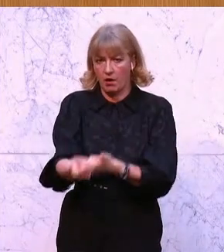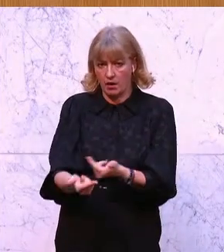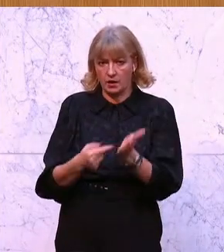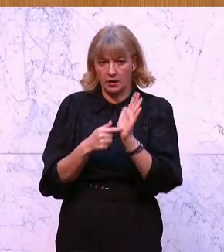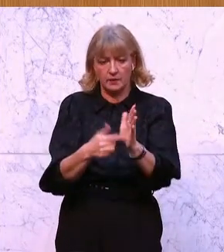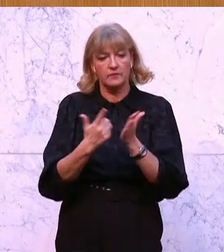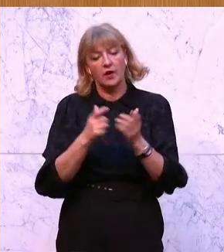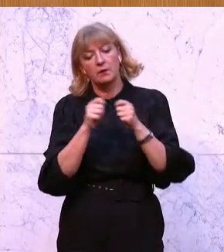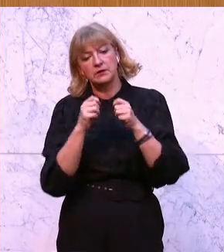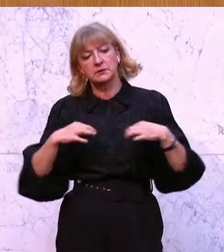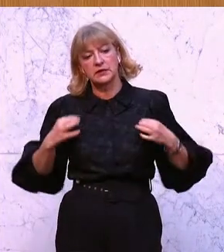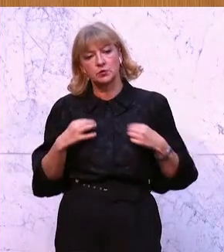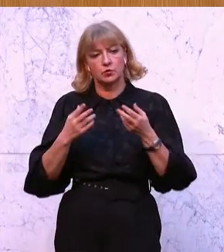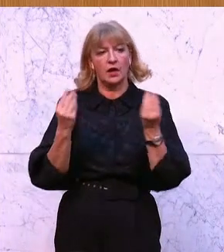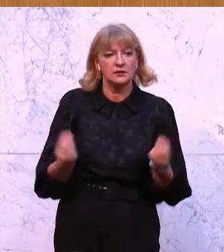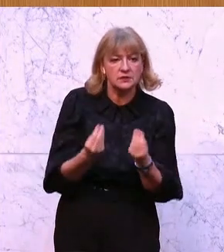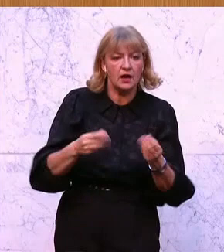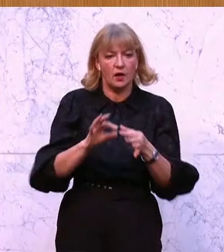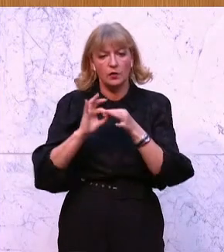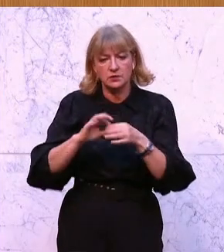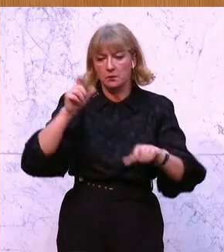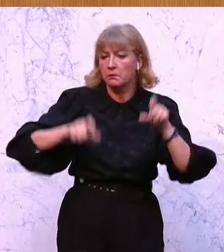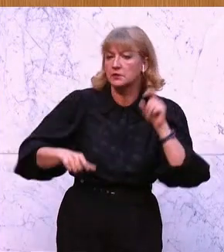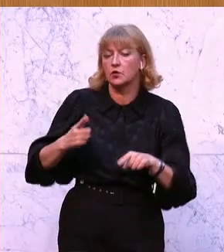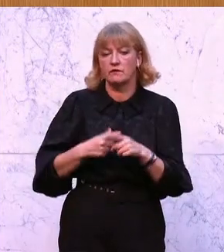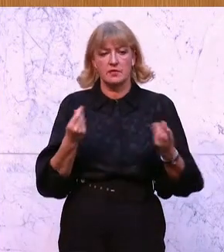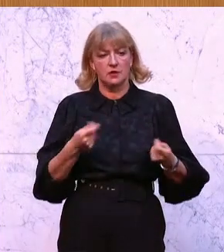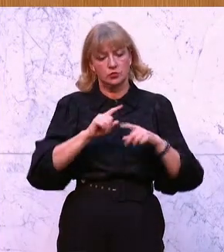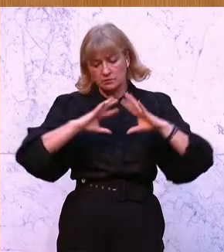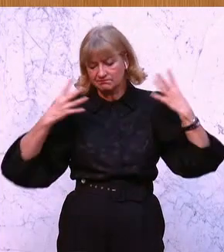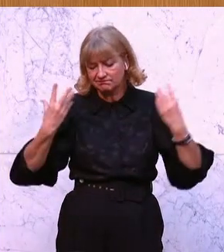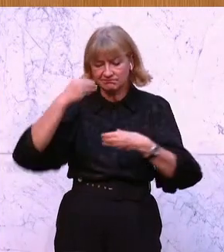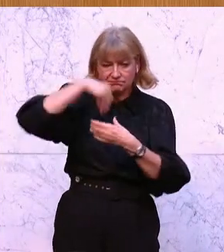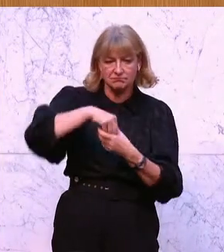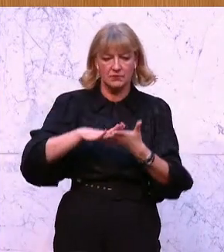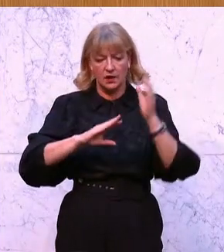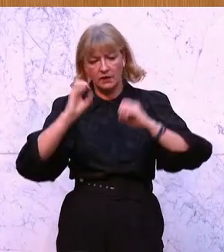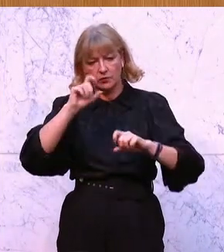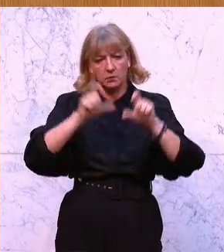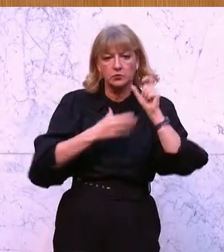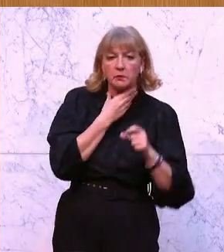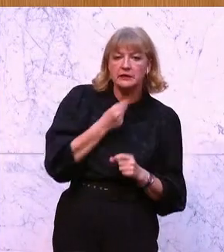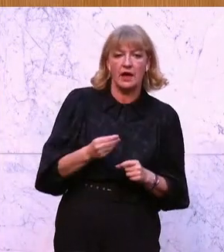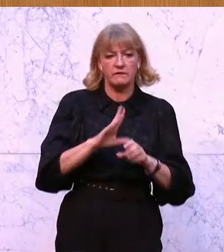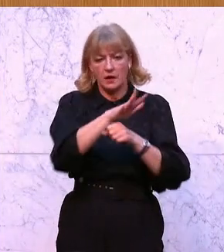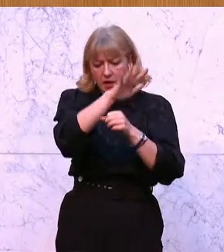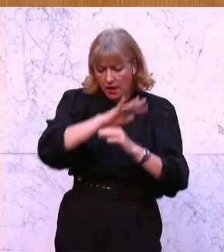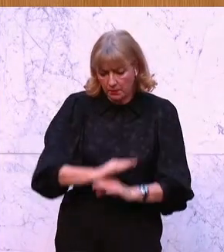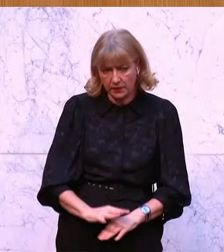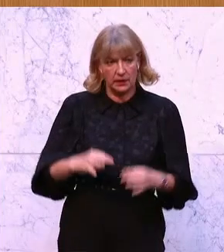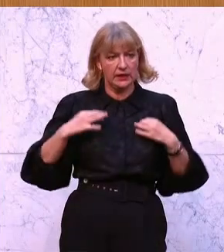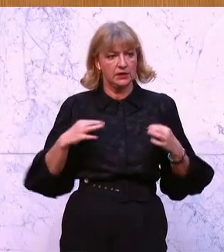folgende Maßnahmen im österreichischen Gesundheitswesen organisatorisch, personell und finanziell umfasst. Evaluierung des Personalbedarfs auf allen Ebenen des